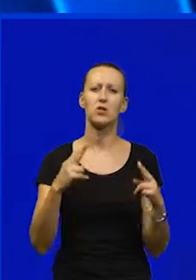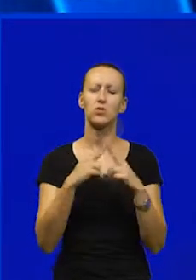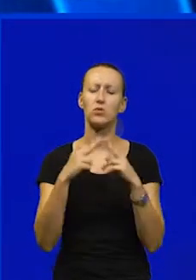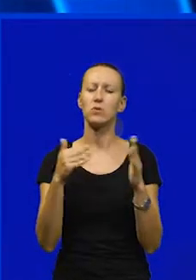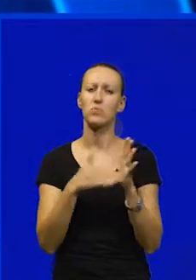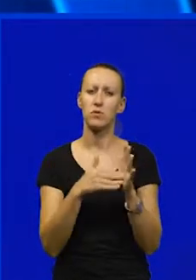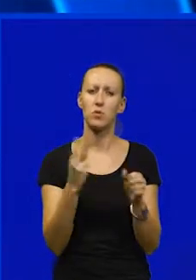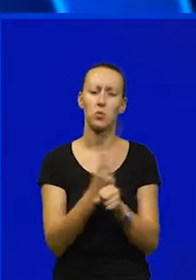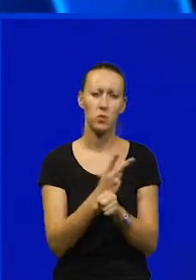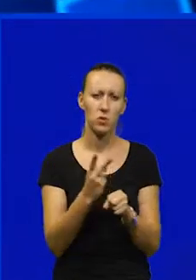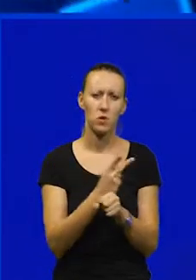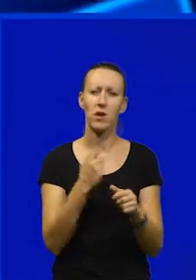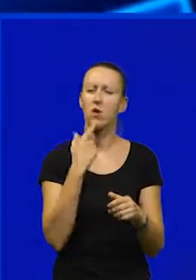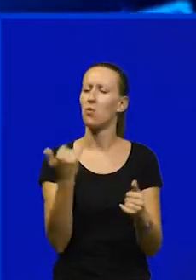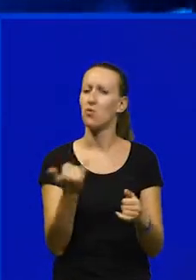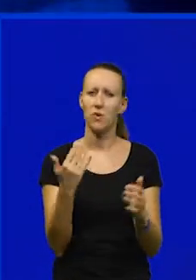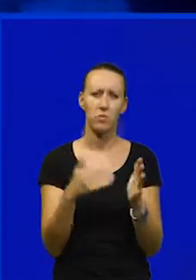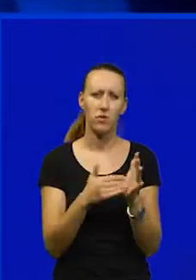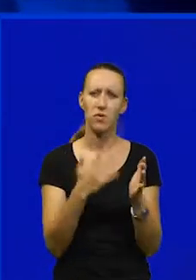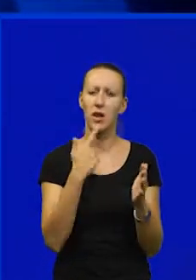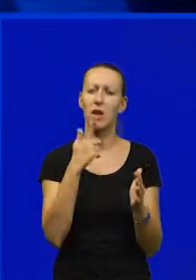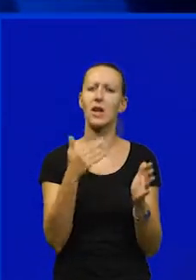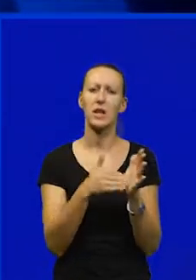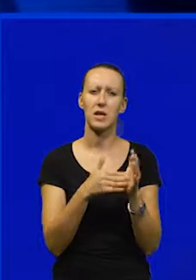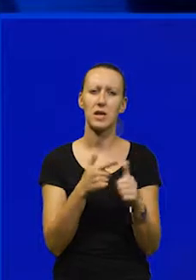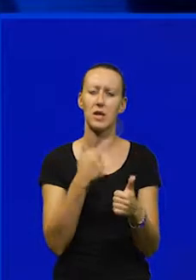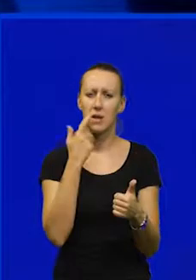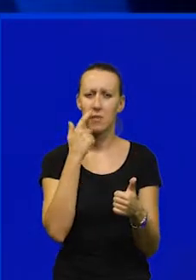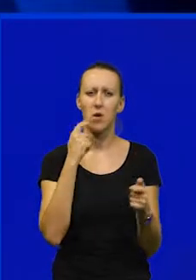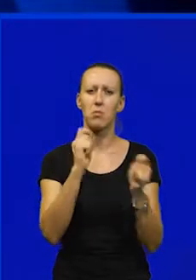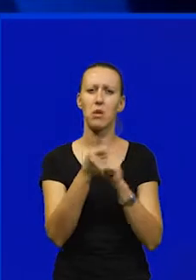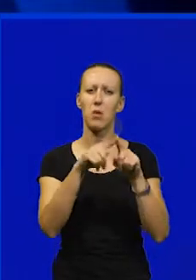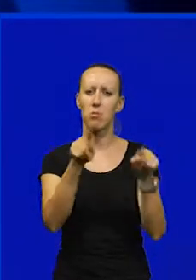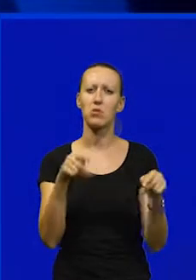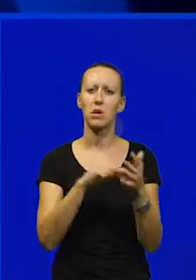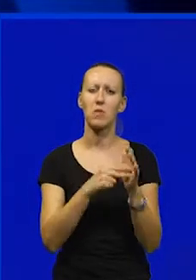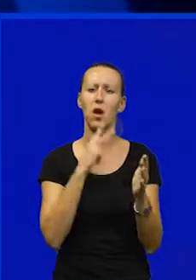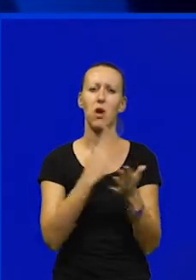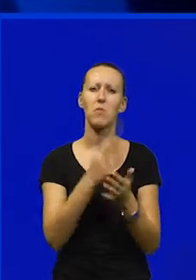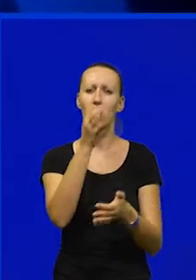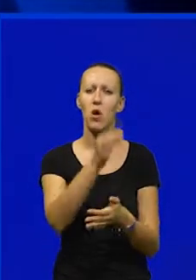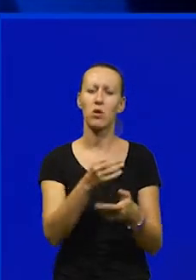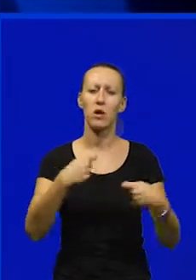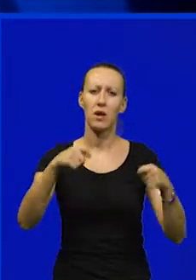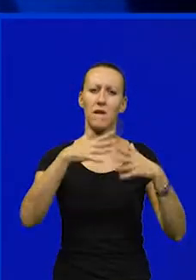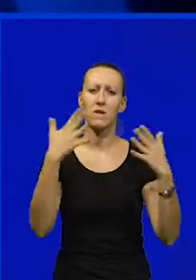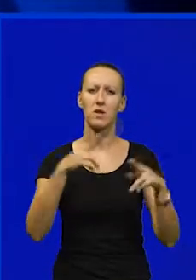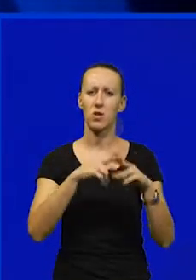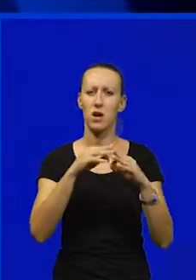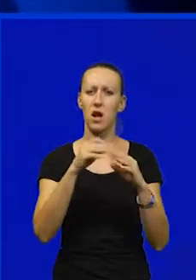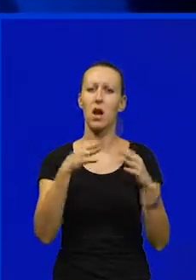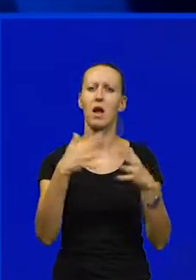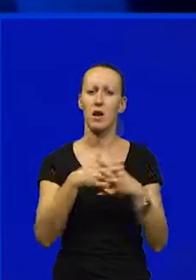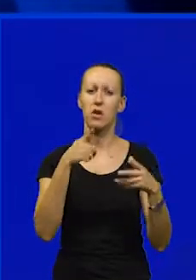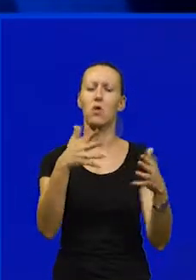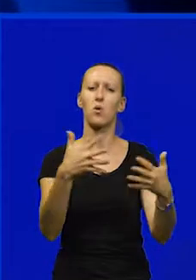potrebama Uljanika. Apsolutno uvijek. Kad je trebalo mijenjati prostorni plan kako bi se na otoku gradile veće hale, grad je